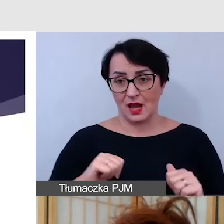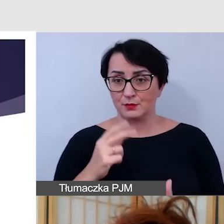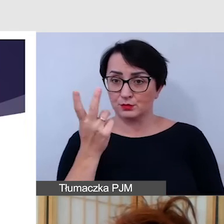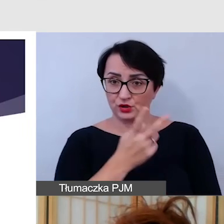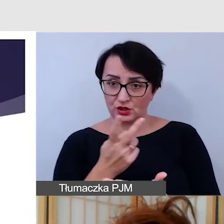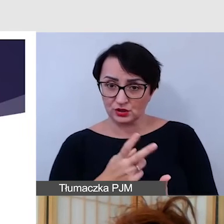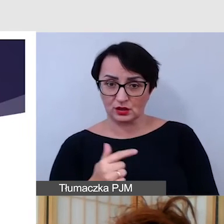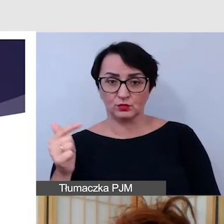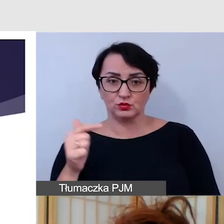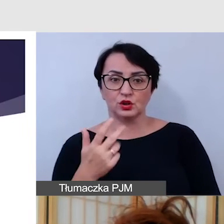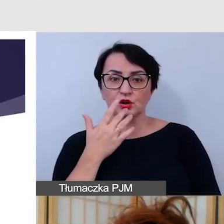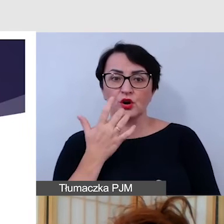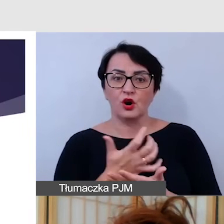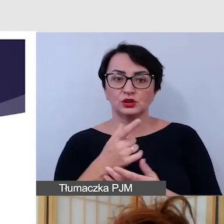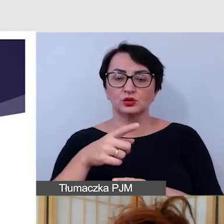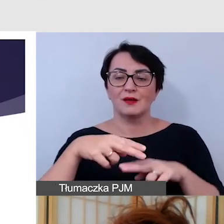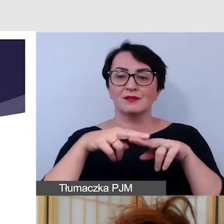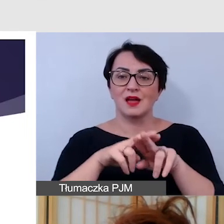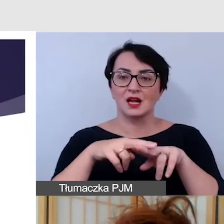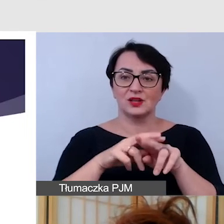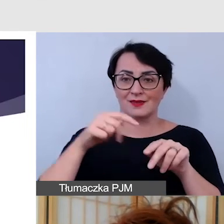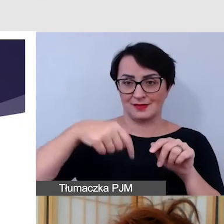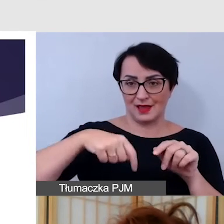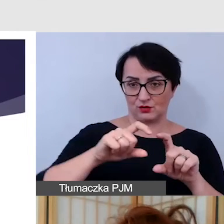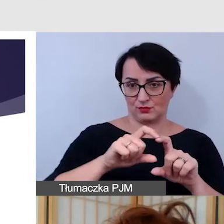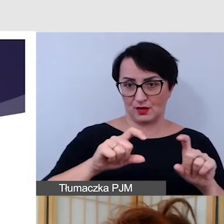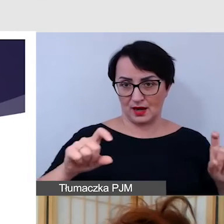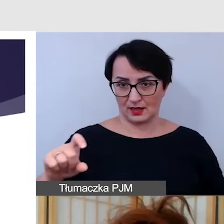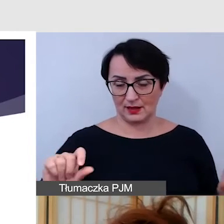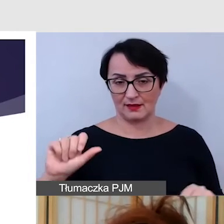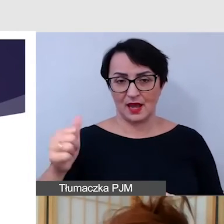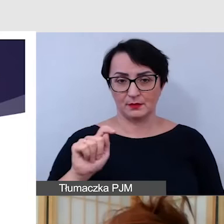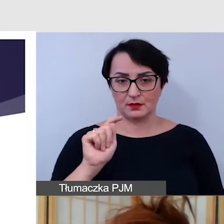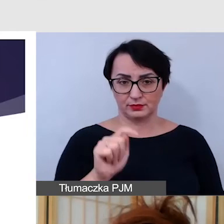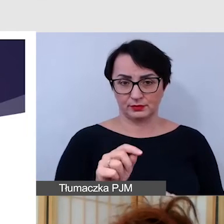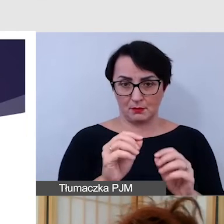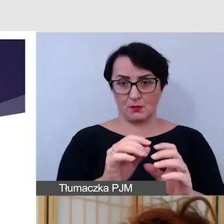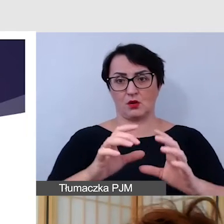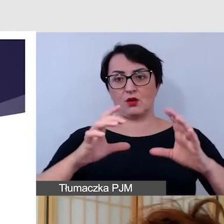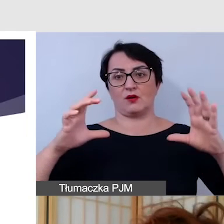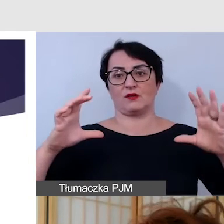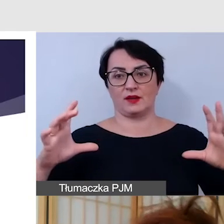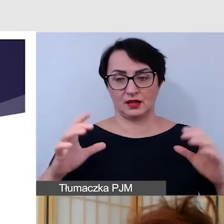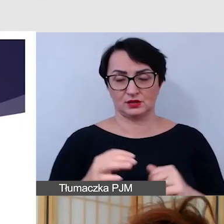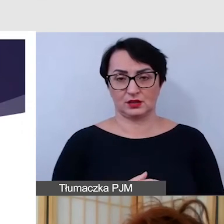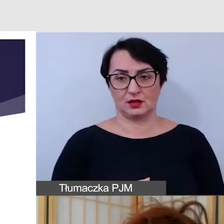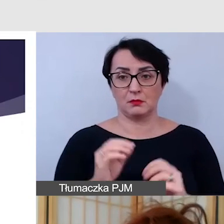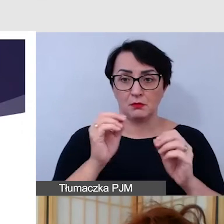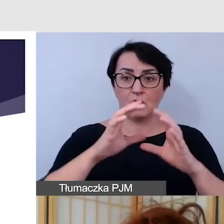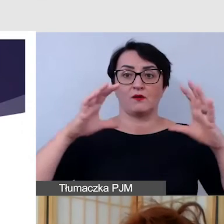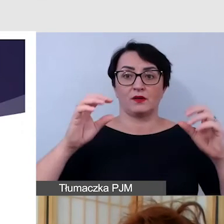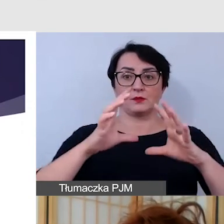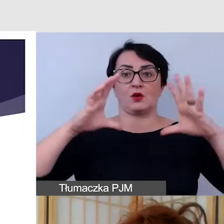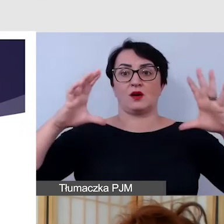muszę korzystać z tych narzędzi, które widzimy na dole na pasku. Muszę najpierw klikać i powiększać to niejednokrotnie kilka razy.